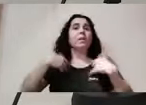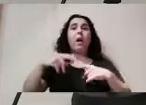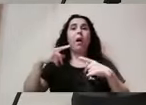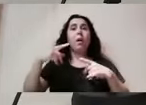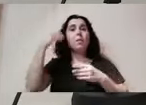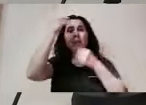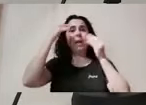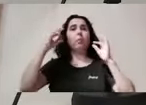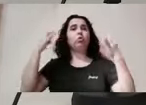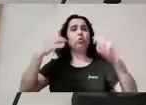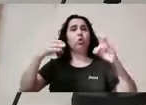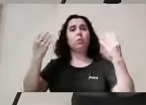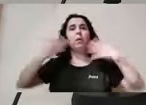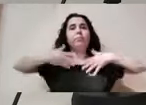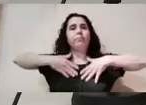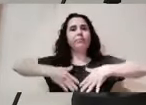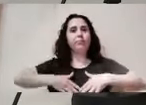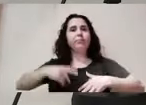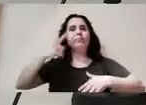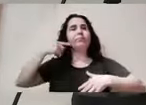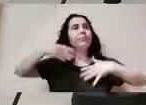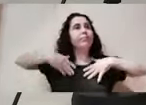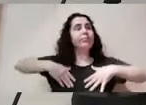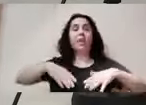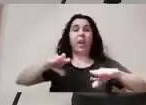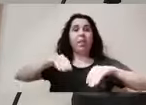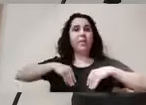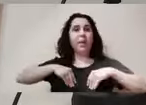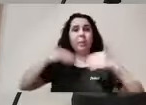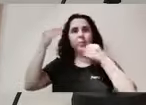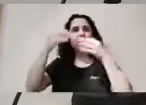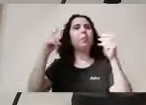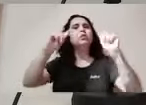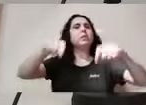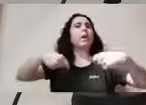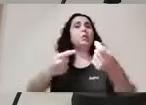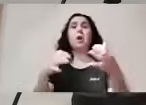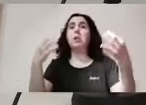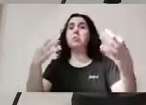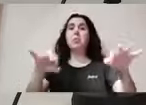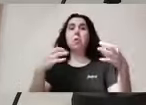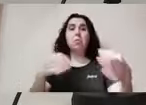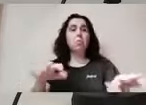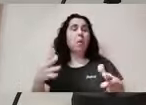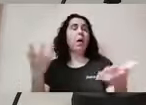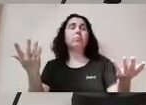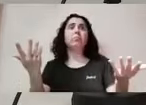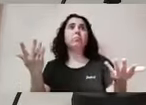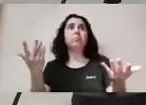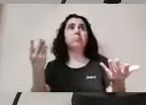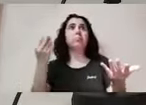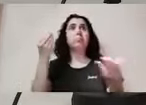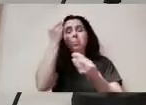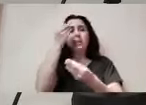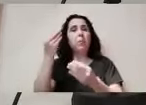normalitzat i les assumim com una cosa natural i normal entre